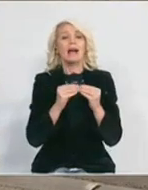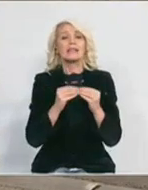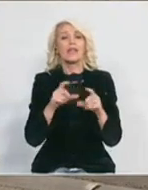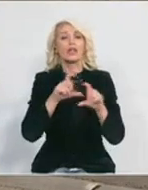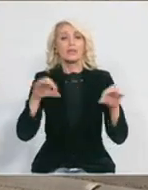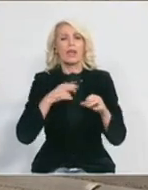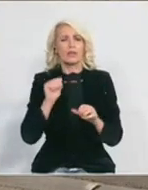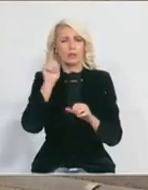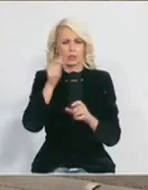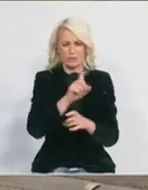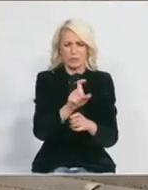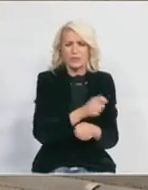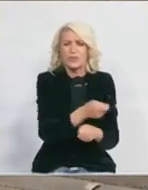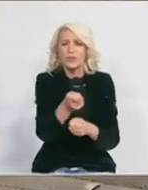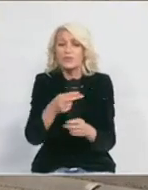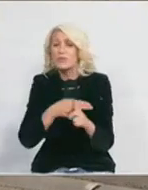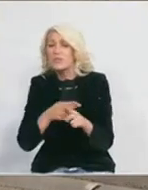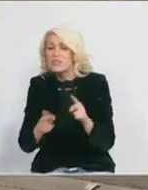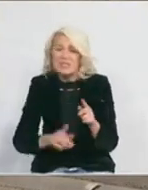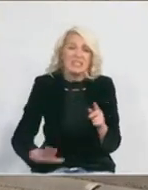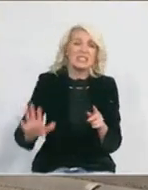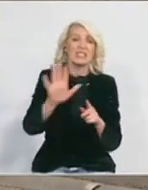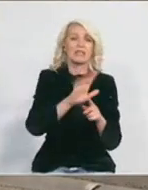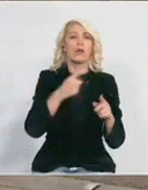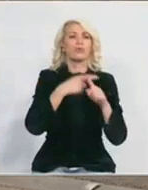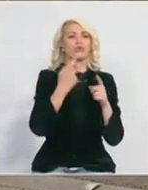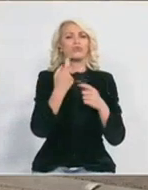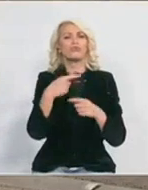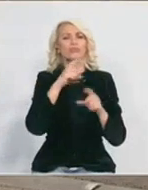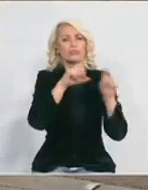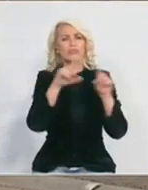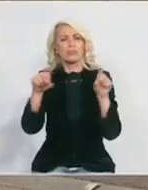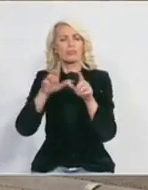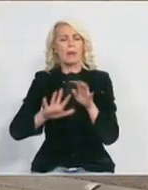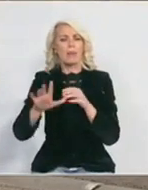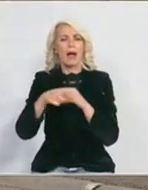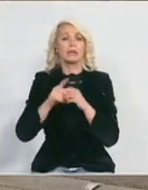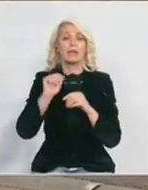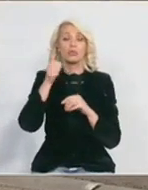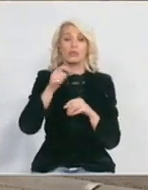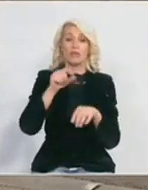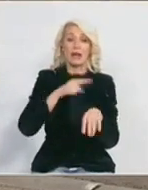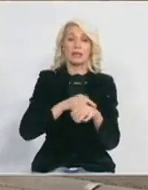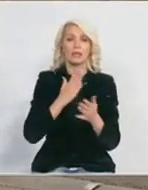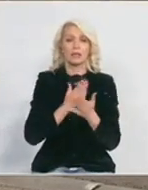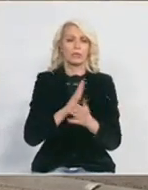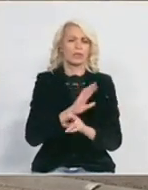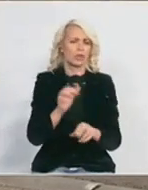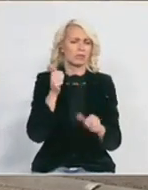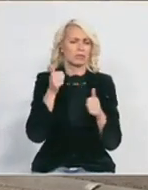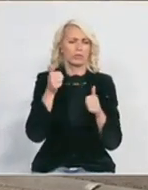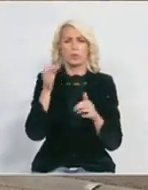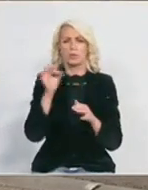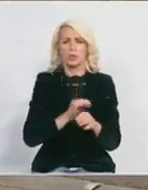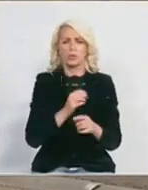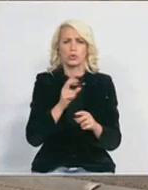dezinfekciju, radimo još neke institucije u Blacu i mogu da kažem da ćemo sutra u 12 sati imati potpuno pod kontrolom situaciju